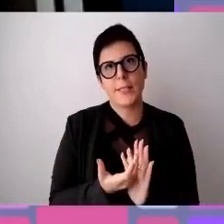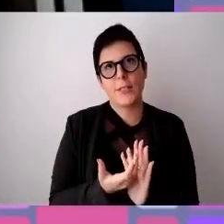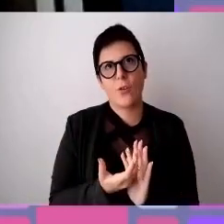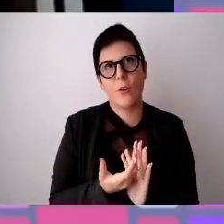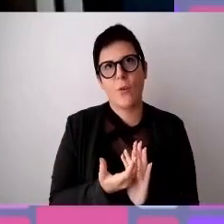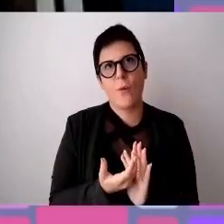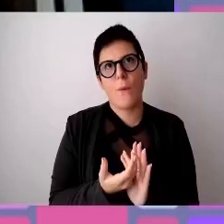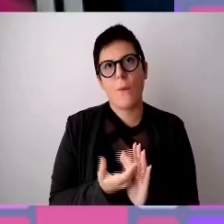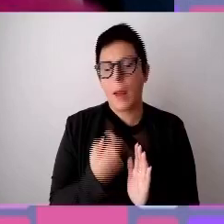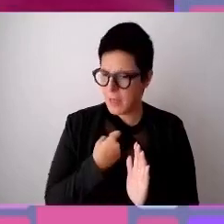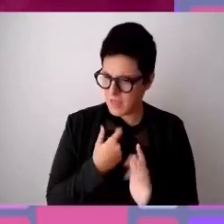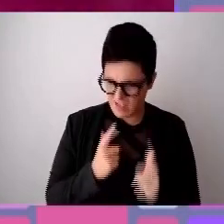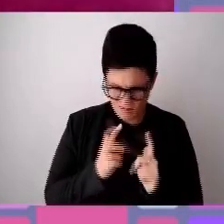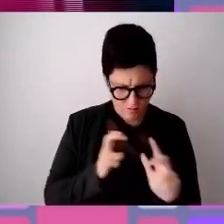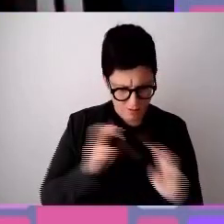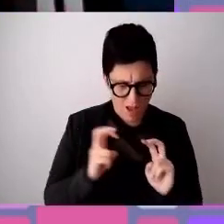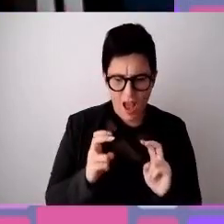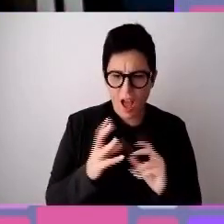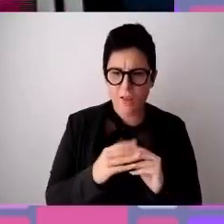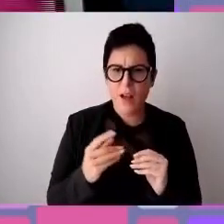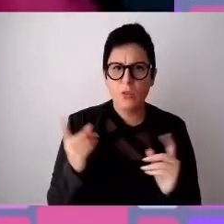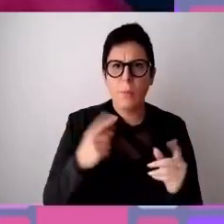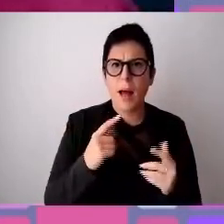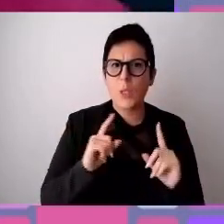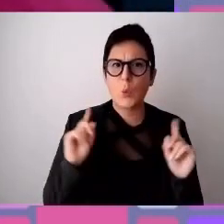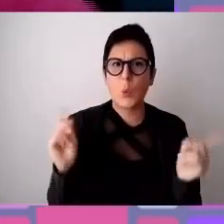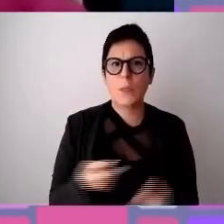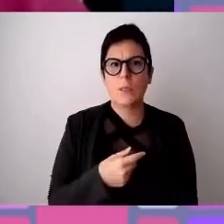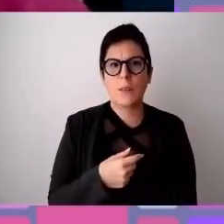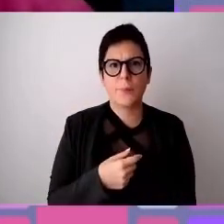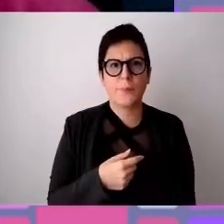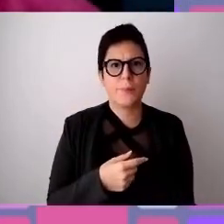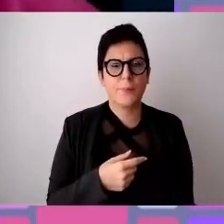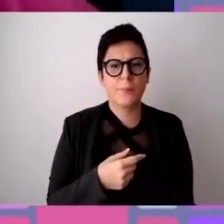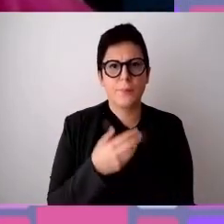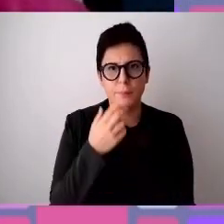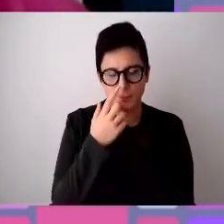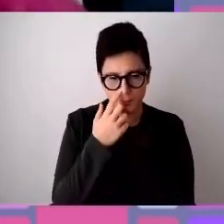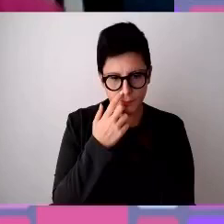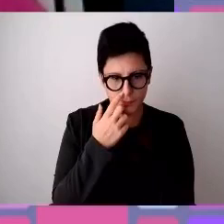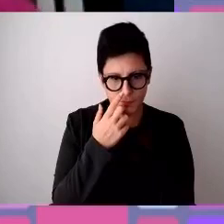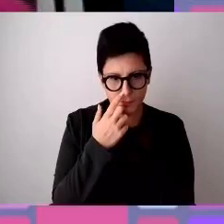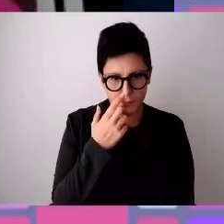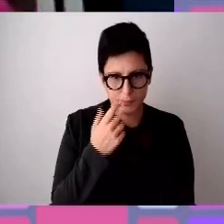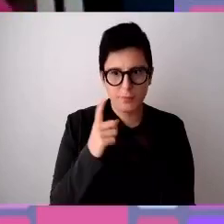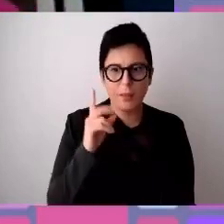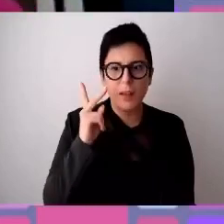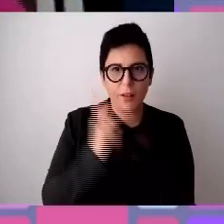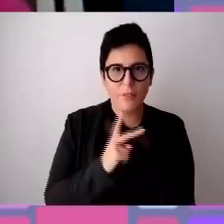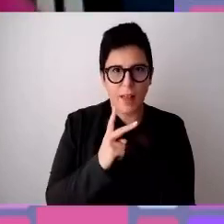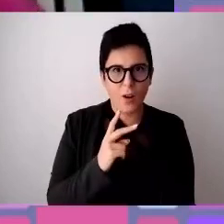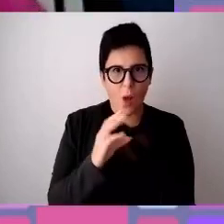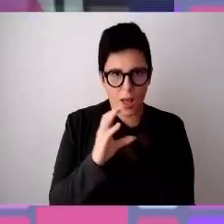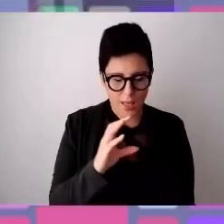innervosisce, ha fatto del male a tutti. È pur vero se posso dire che non saranno 150 persone a